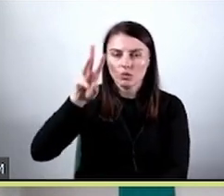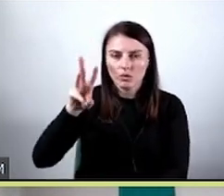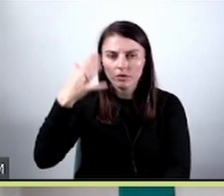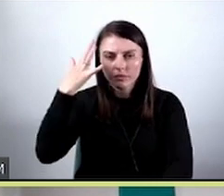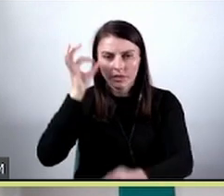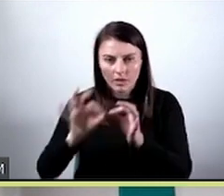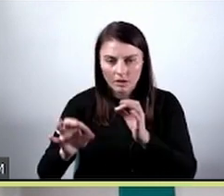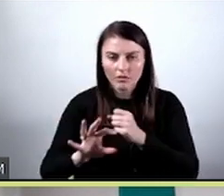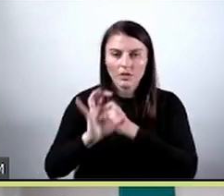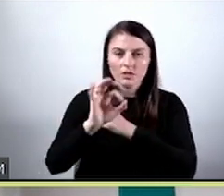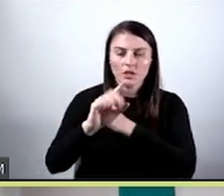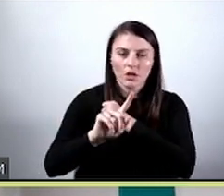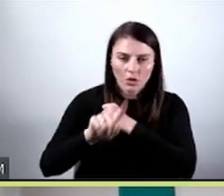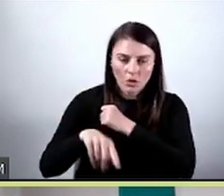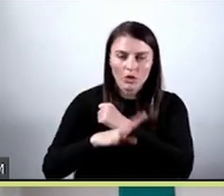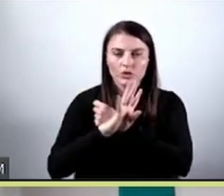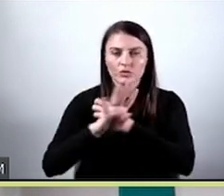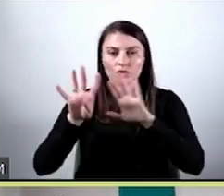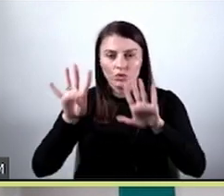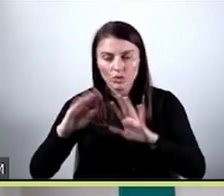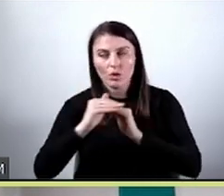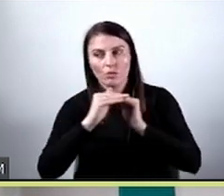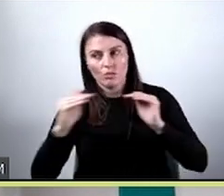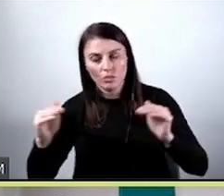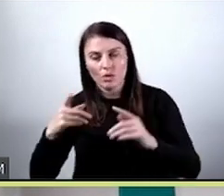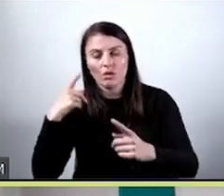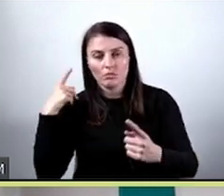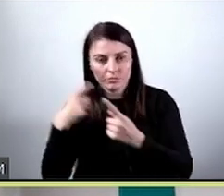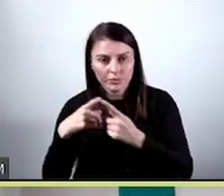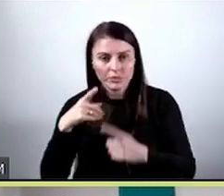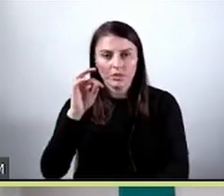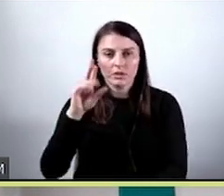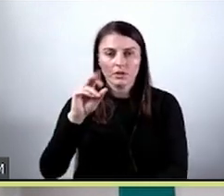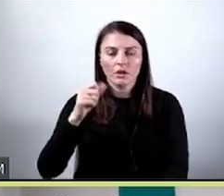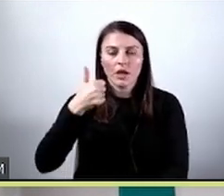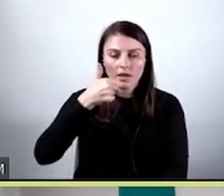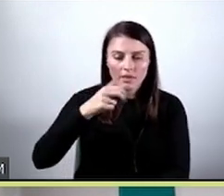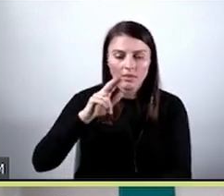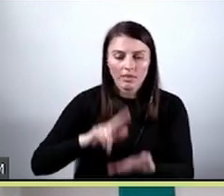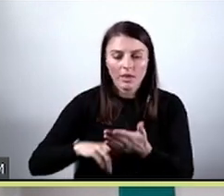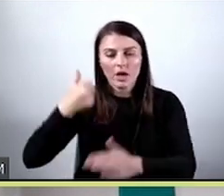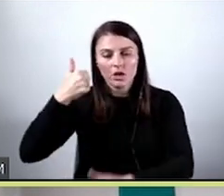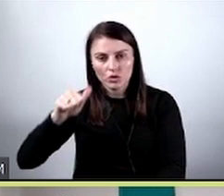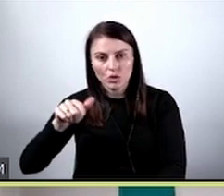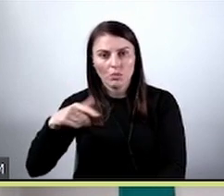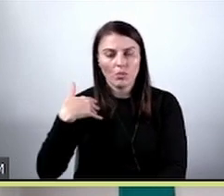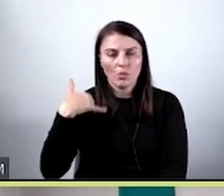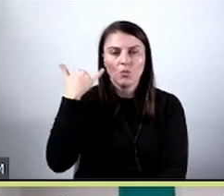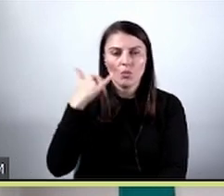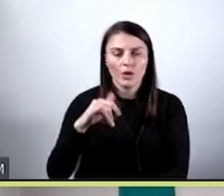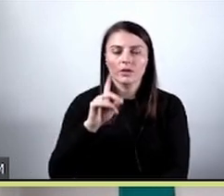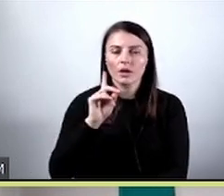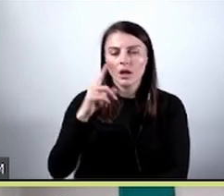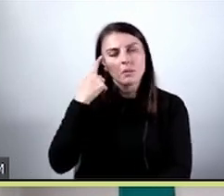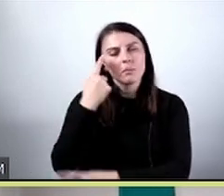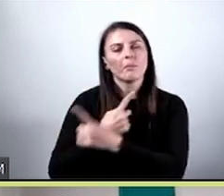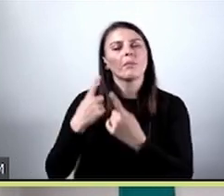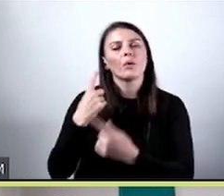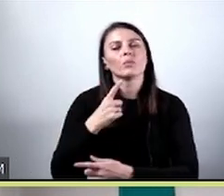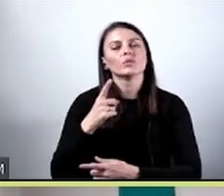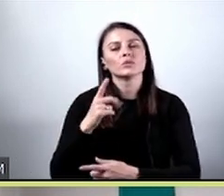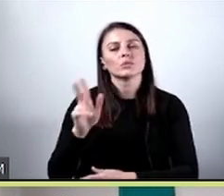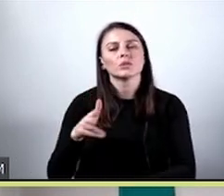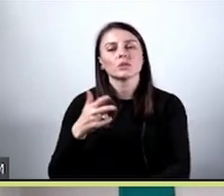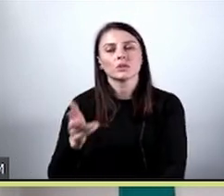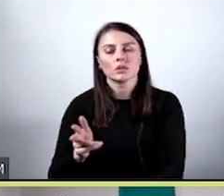Wydaje się, że tak, bo trafność na takim poziomie określa nam, że zaledwie jeden przypadek na 100 był błędny. Natomiast pomyślmy sobie, że